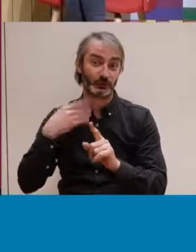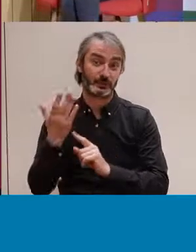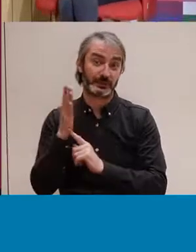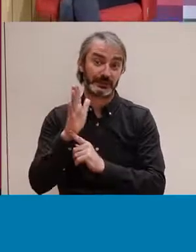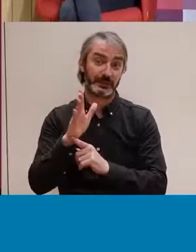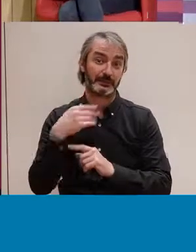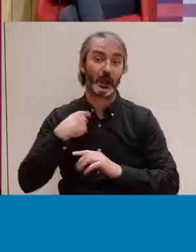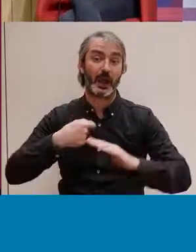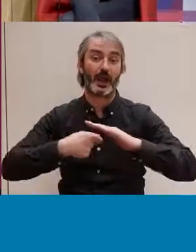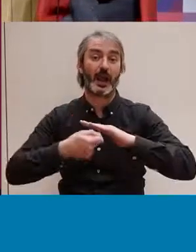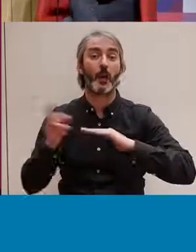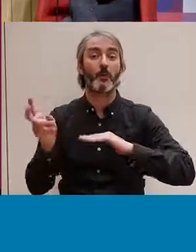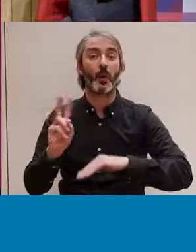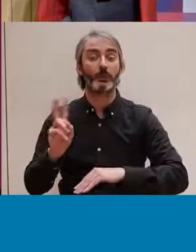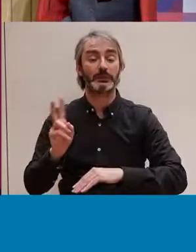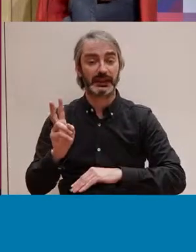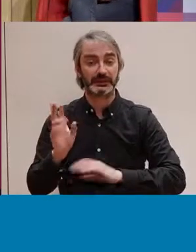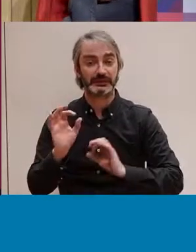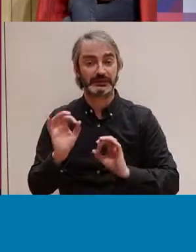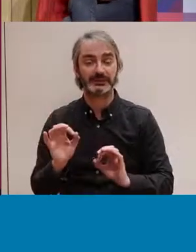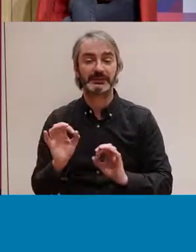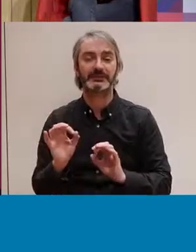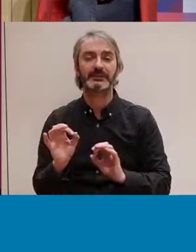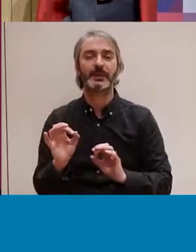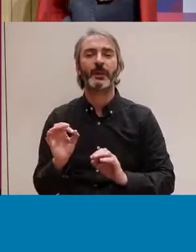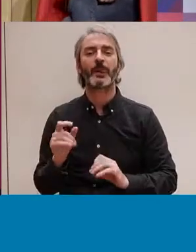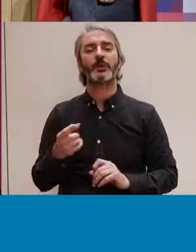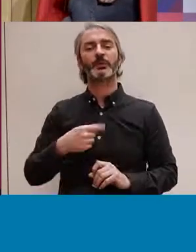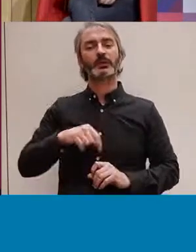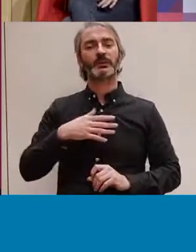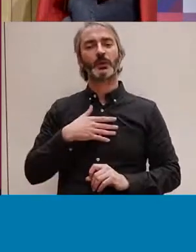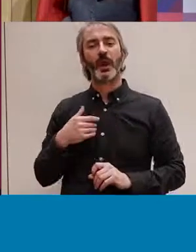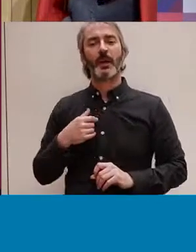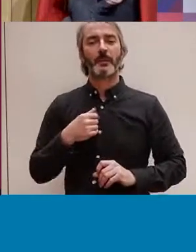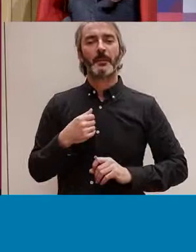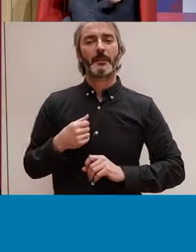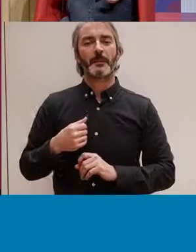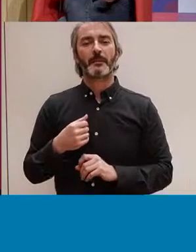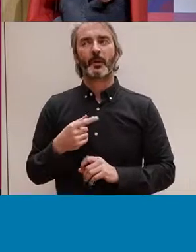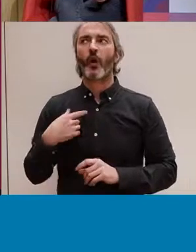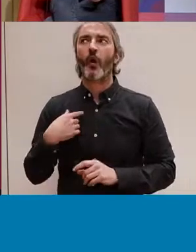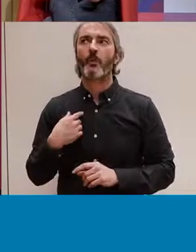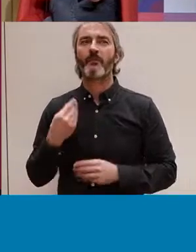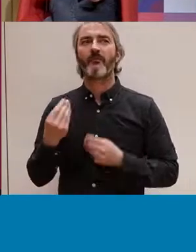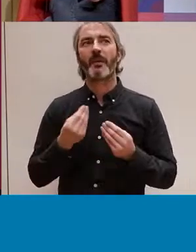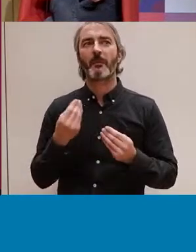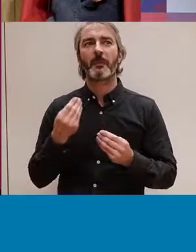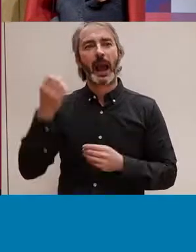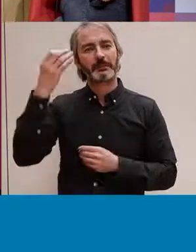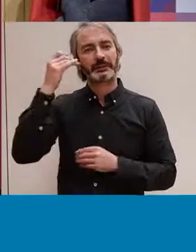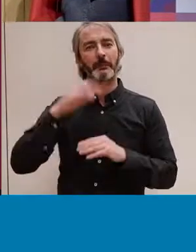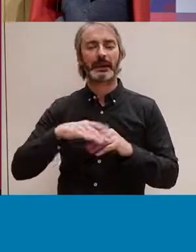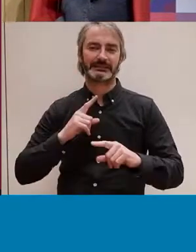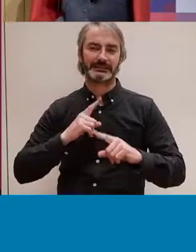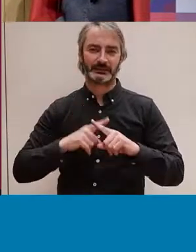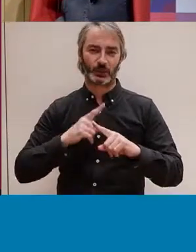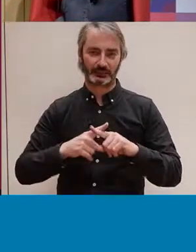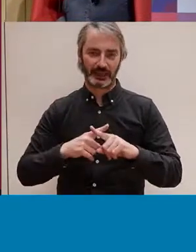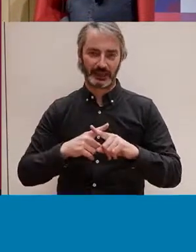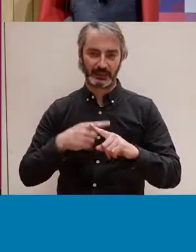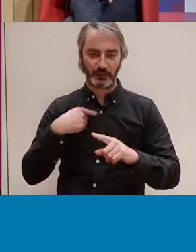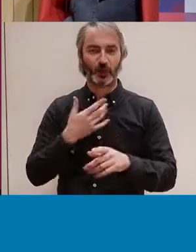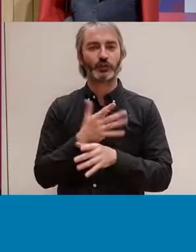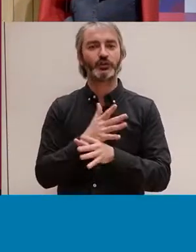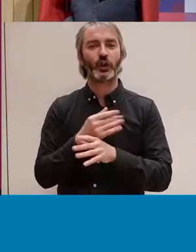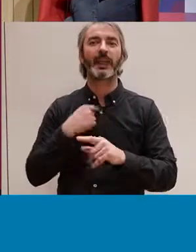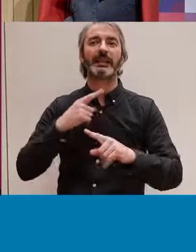voluptes. una banda és poder qüestionar els nostres aprenentatges pel que fa a la sexualitat, posar en joc aquest model de